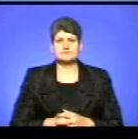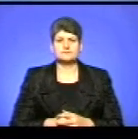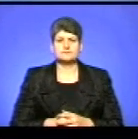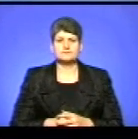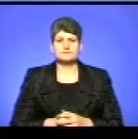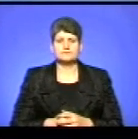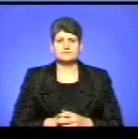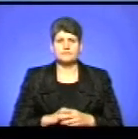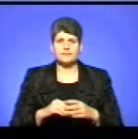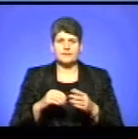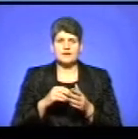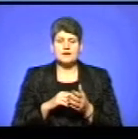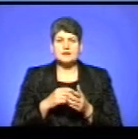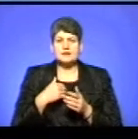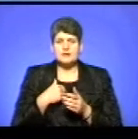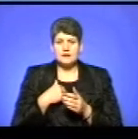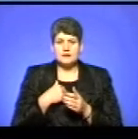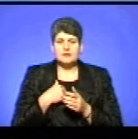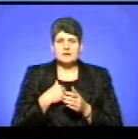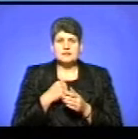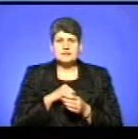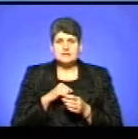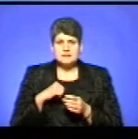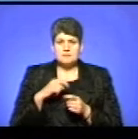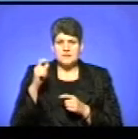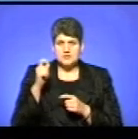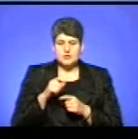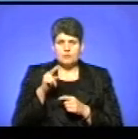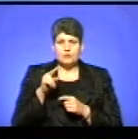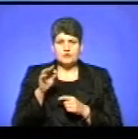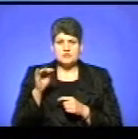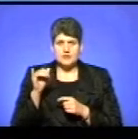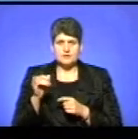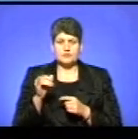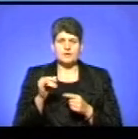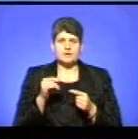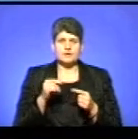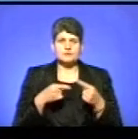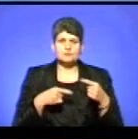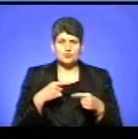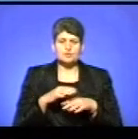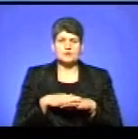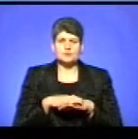Ніцькі колокола. Я сам приїжджаю Почаю і спорюю з народом, чому так.